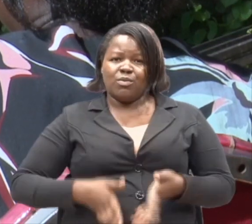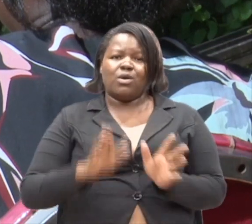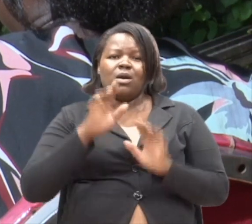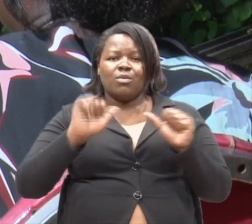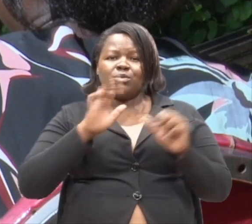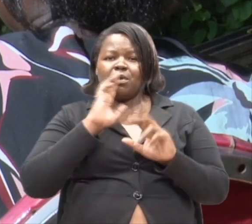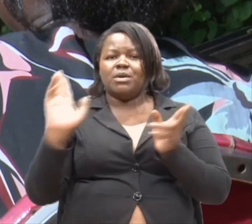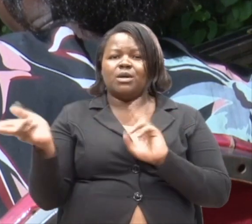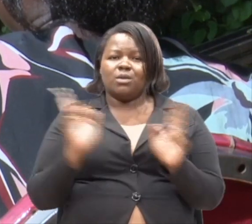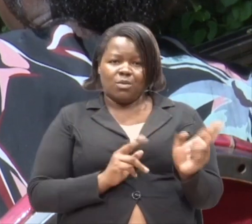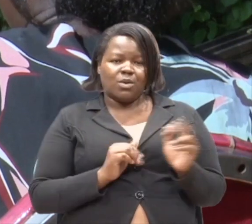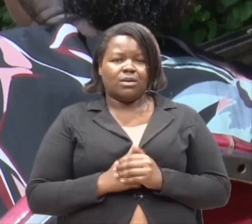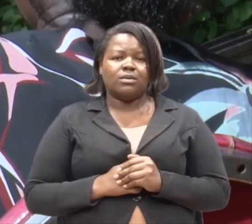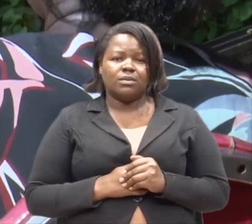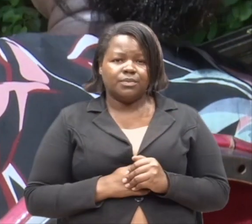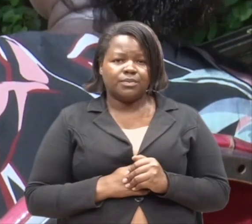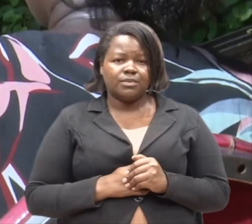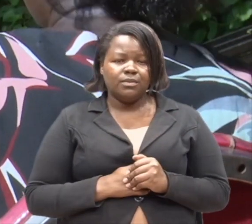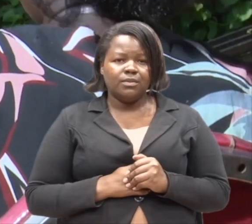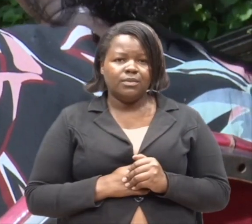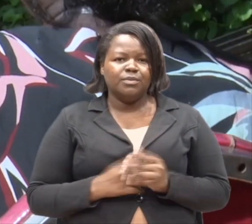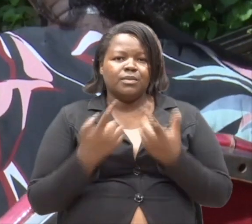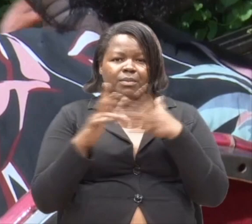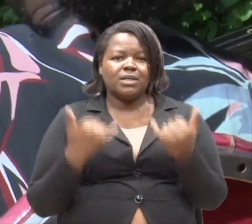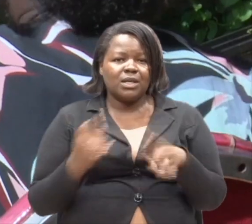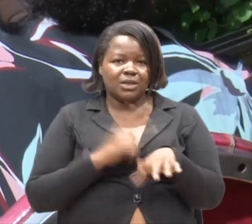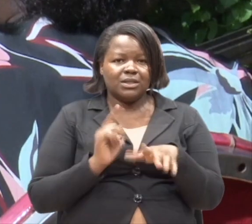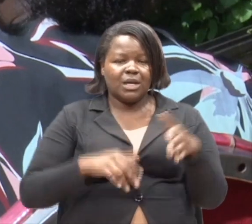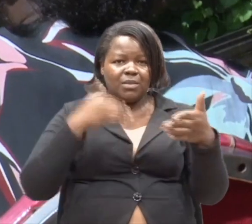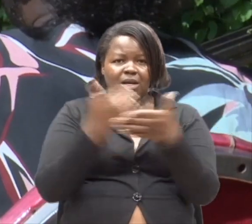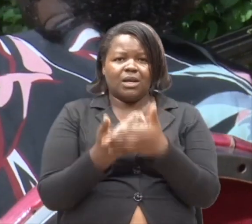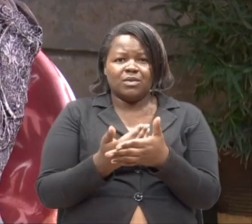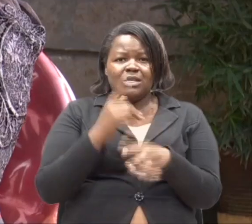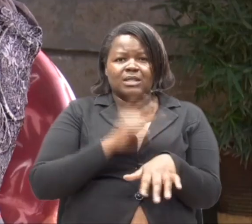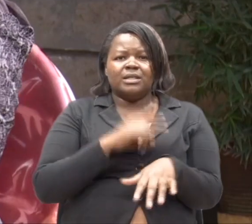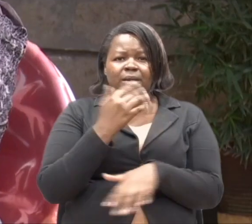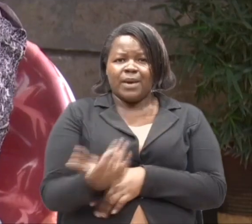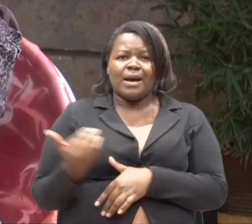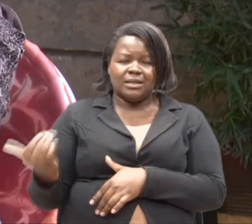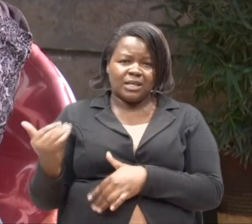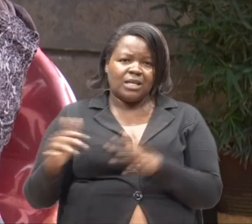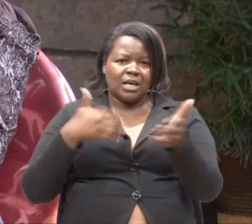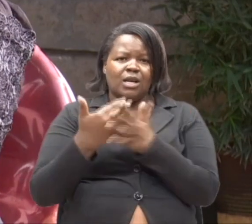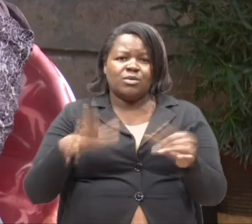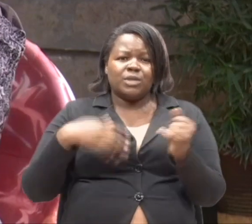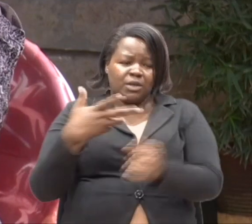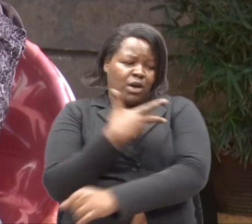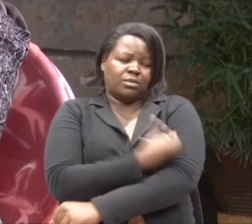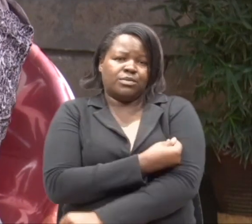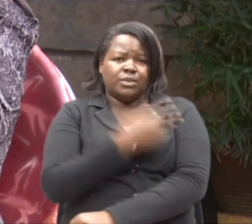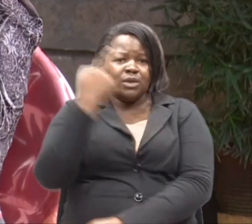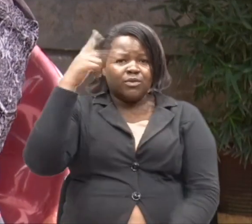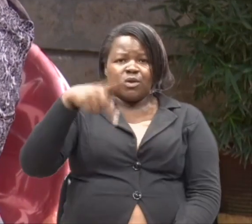atakuwa muzima. Na, lakini wakati ulipo fika wa mtoto kupewa hizi dao za polio, siniana za